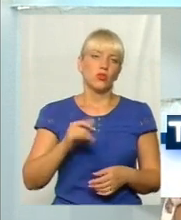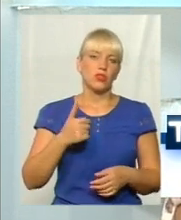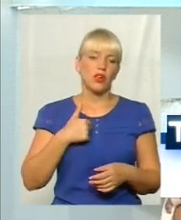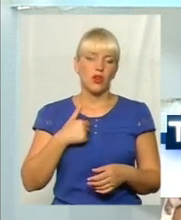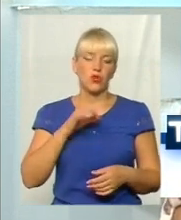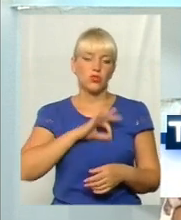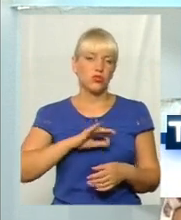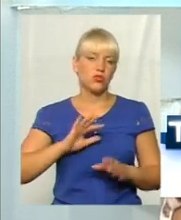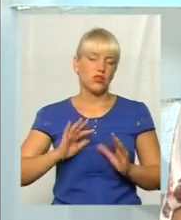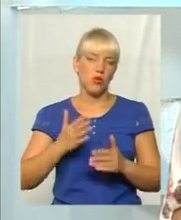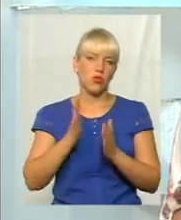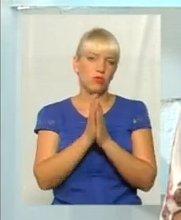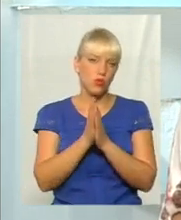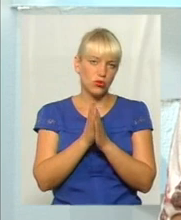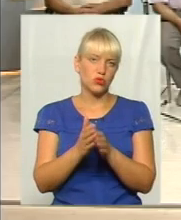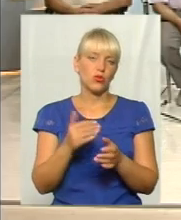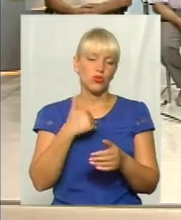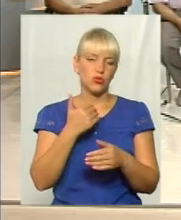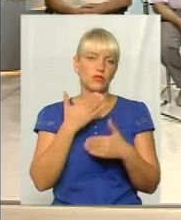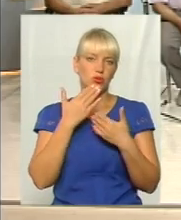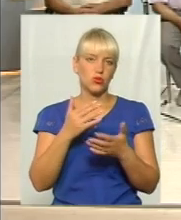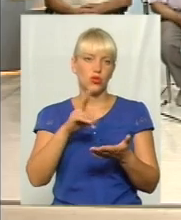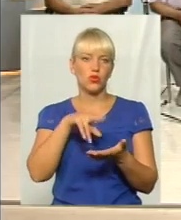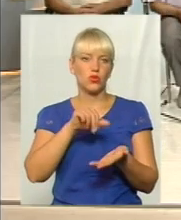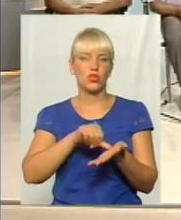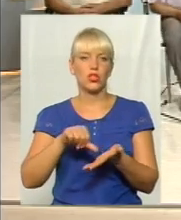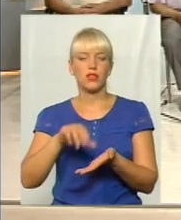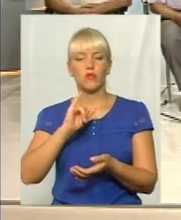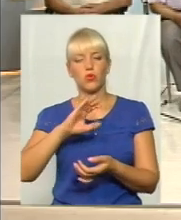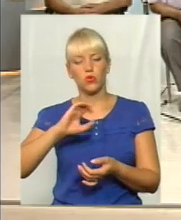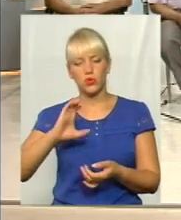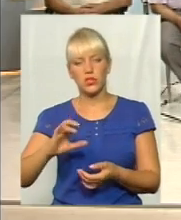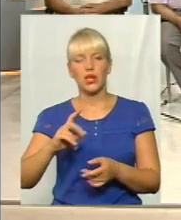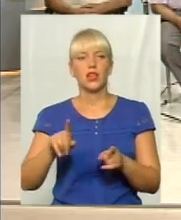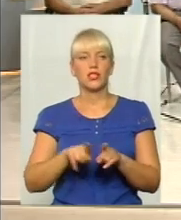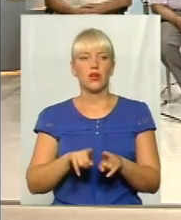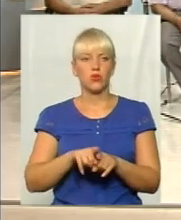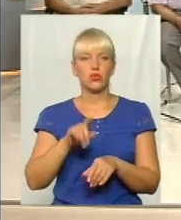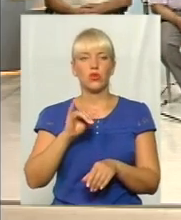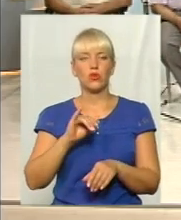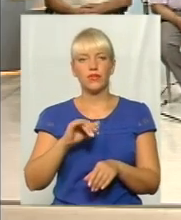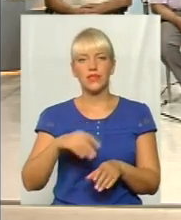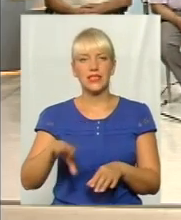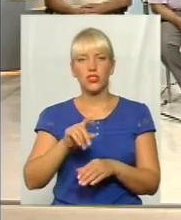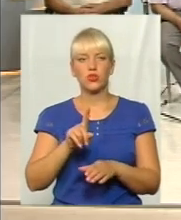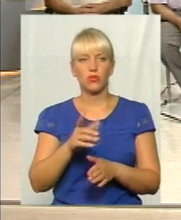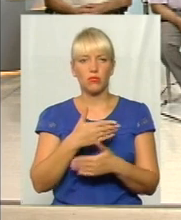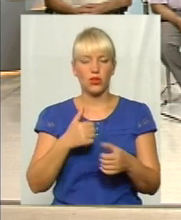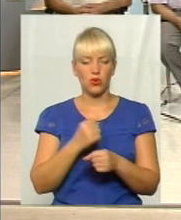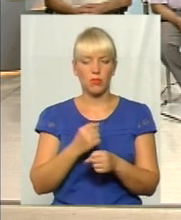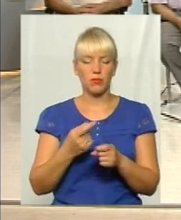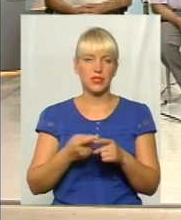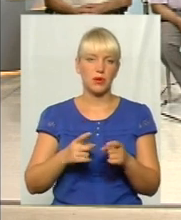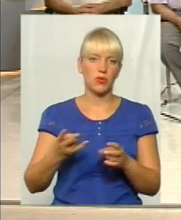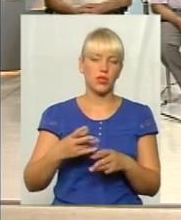користуючись нагодою, хочу звернутися все-таки до членів УТОС, і не тільки до УТОСівців, бо я знаю, що все те, що робимо ми, воно потрібно